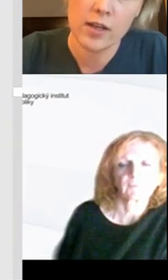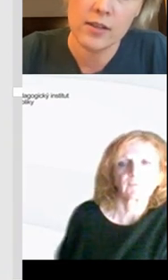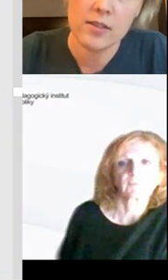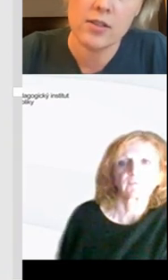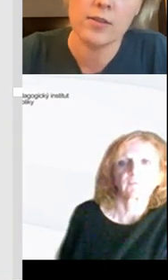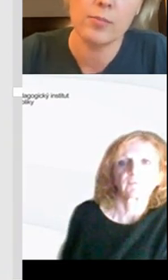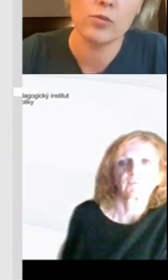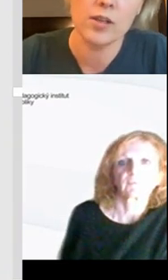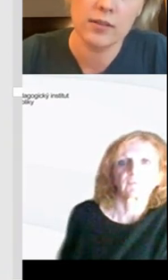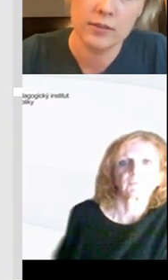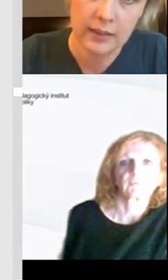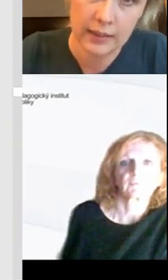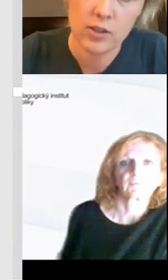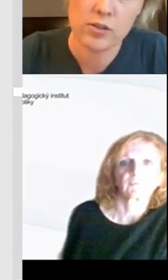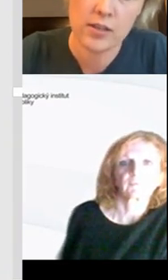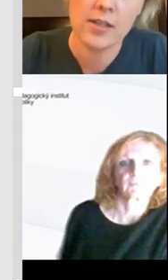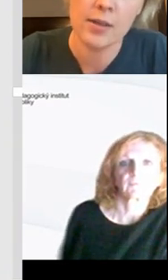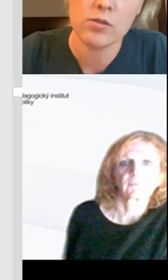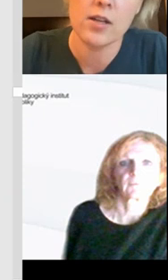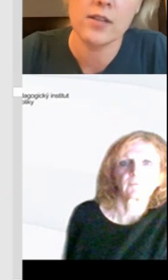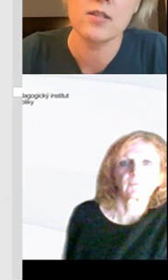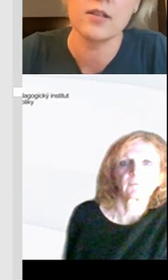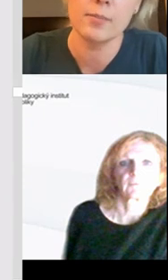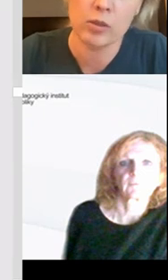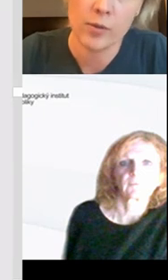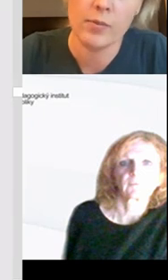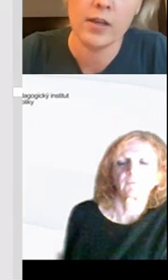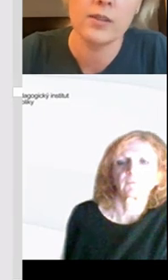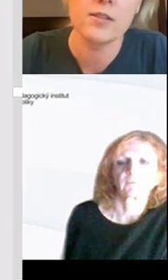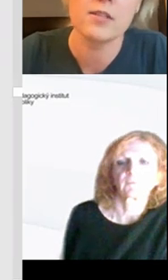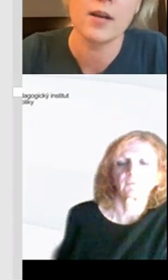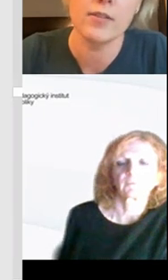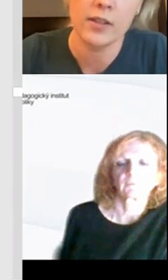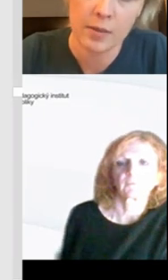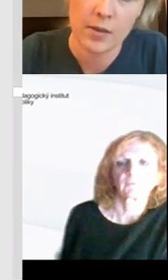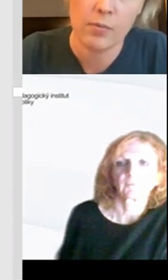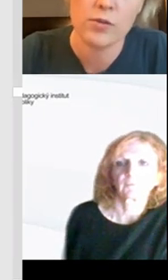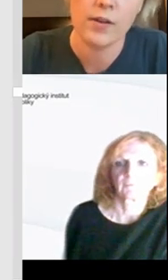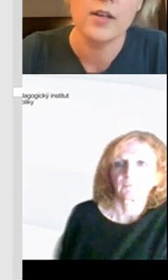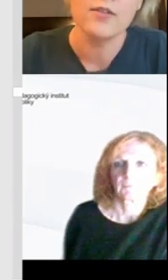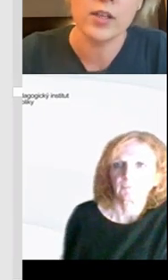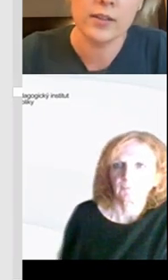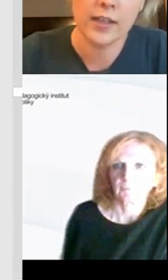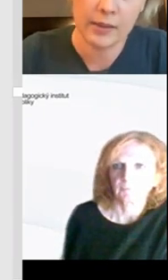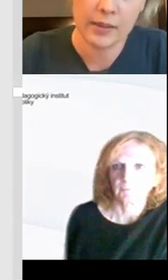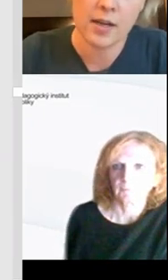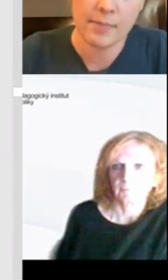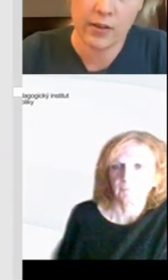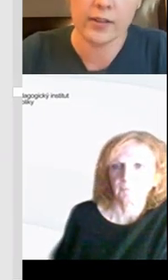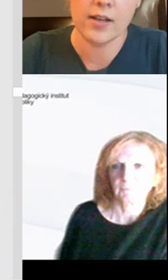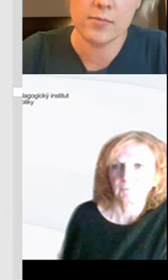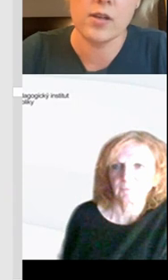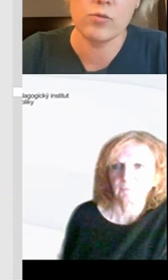na sociálních sítích, že to prostě i když sdílím na sociálních sítích, tak by to mělo být gramaticky správně, tak bych měl používat všechny ty